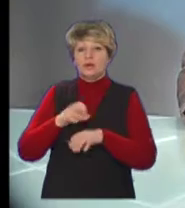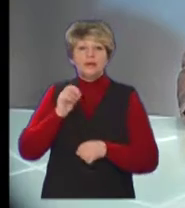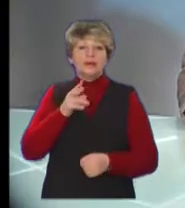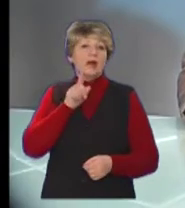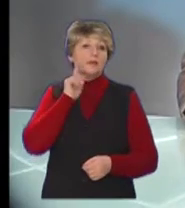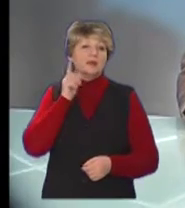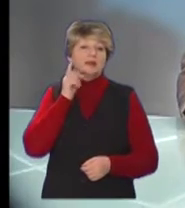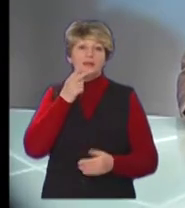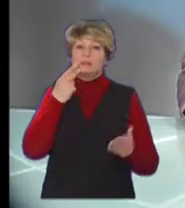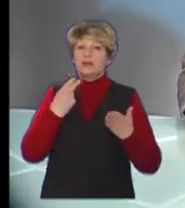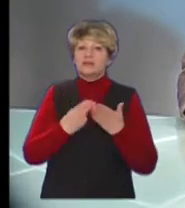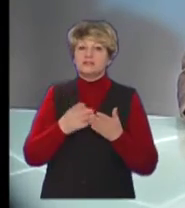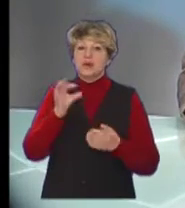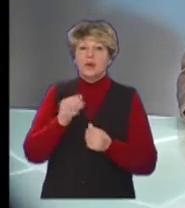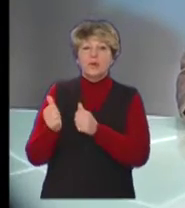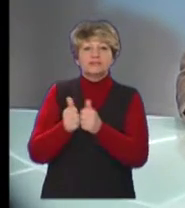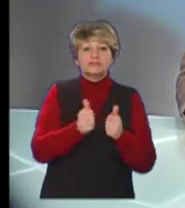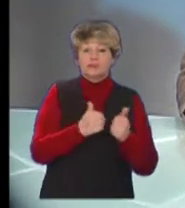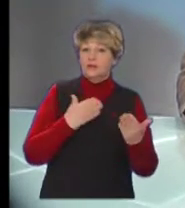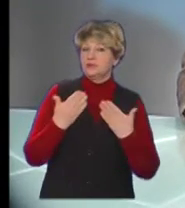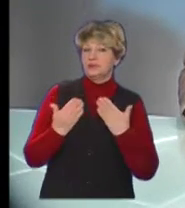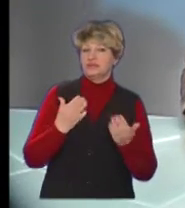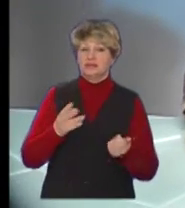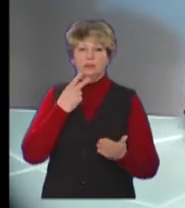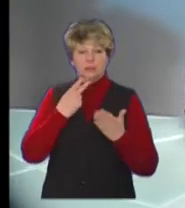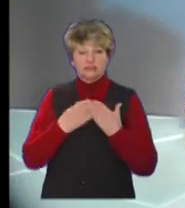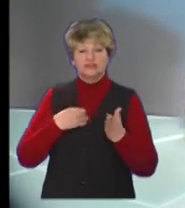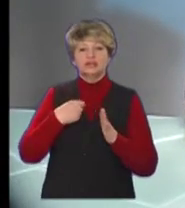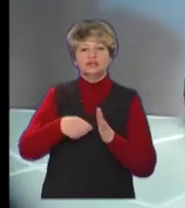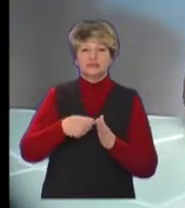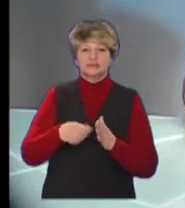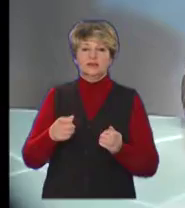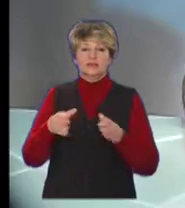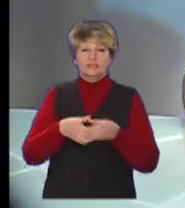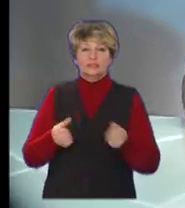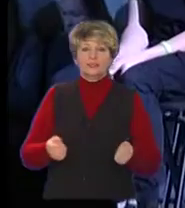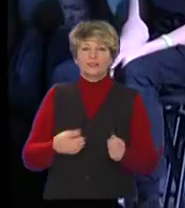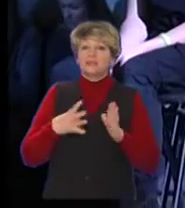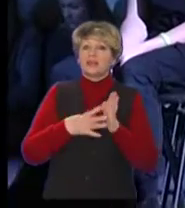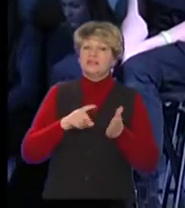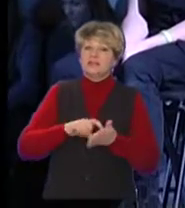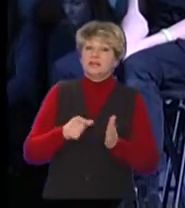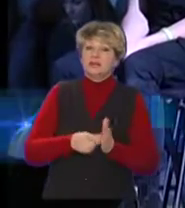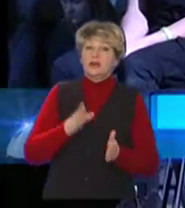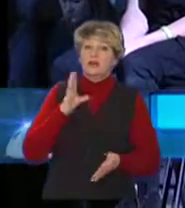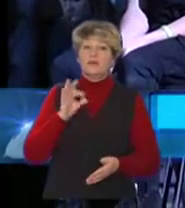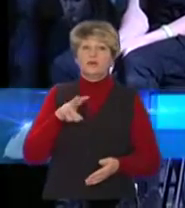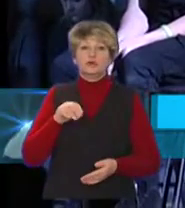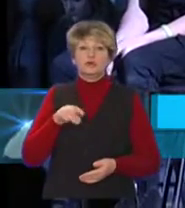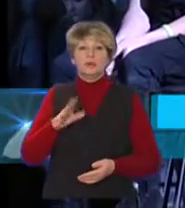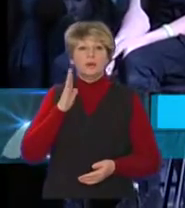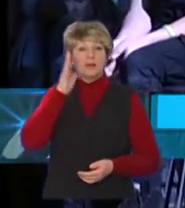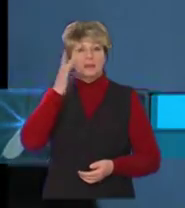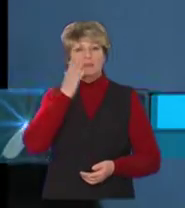підлітки мови і алегорії розповідали про добре сусідські відносини, бачили і наші журналісти. Дев'ятикласник Володимир